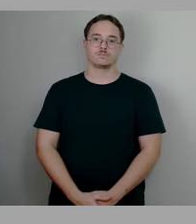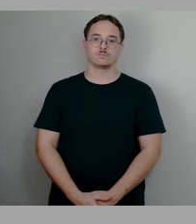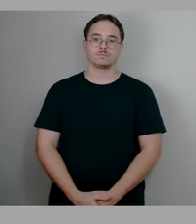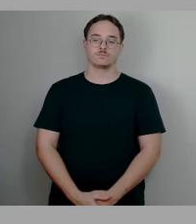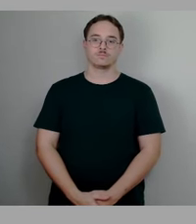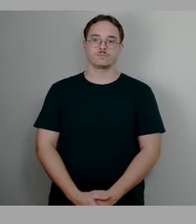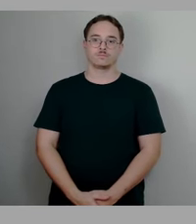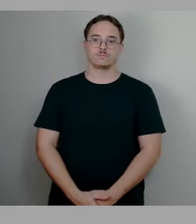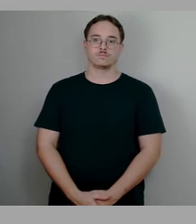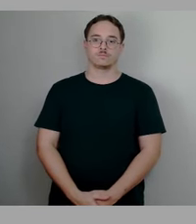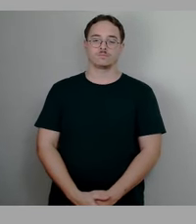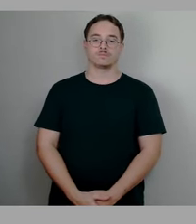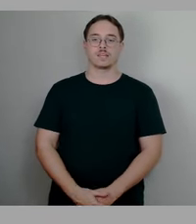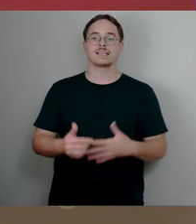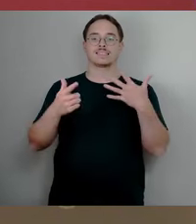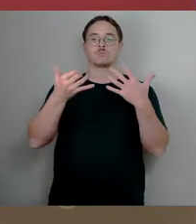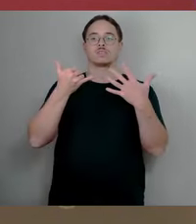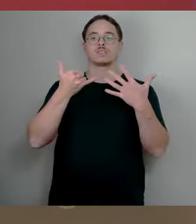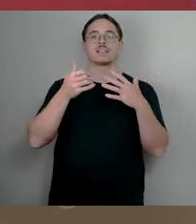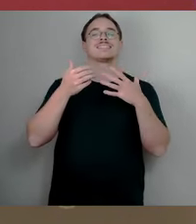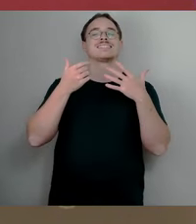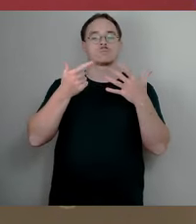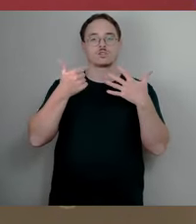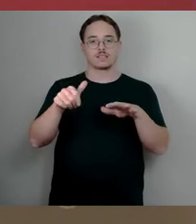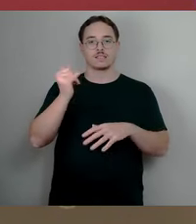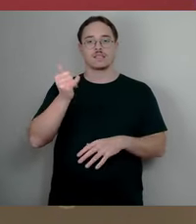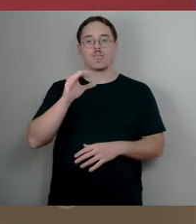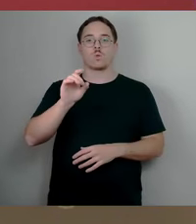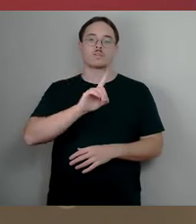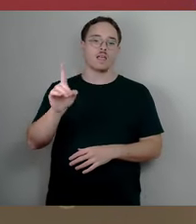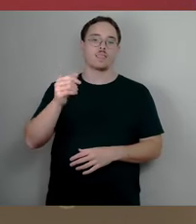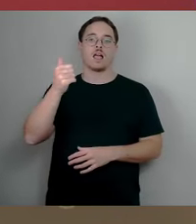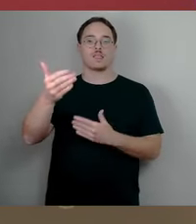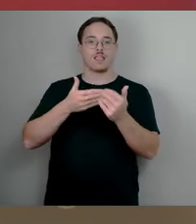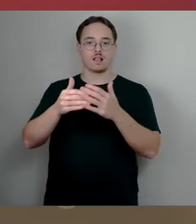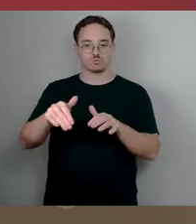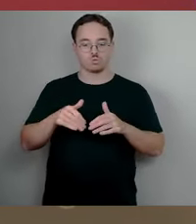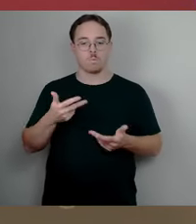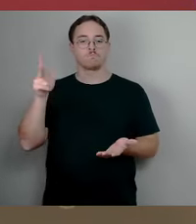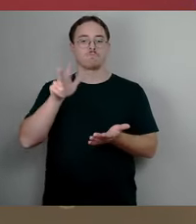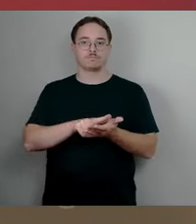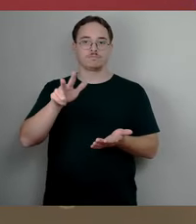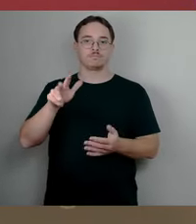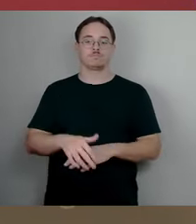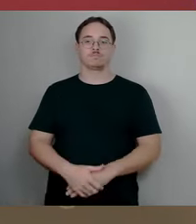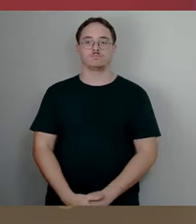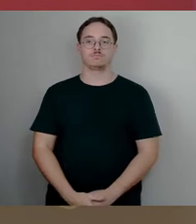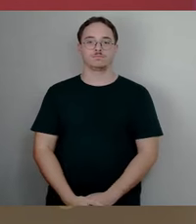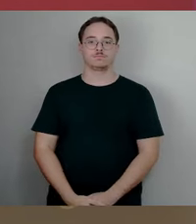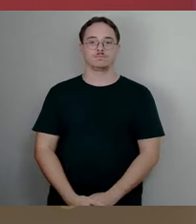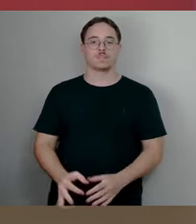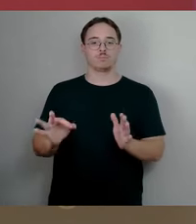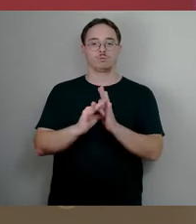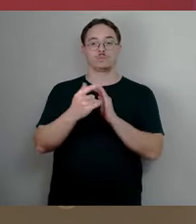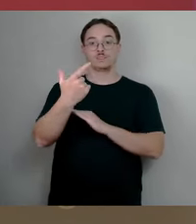Das wäre 67 A, 0, 9, eine Enthaltung, so bestätigt. Ich rufe Punkt 2 auf, wer